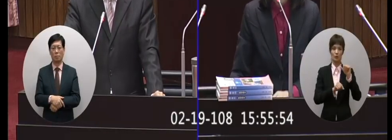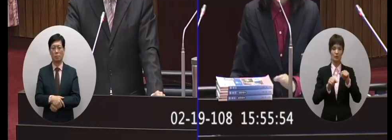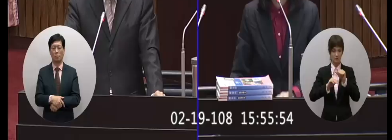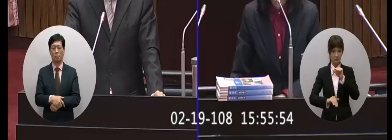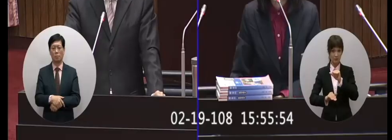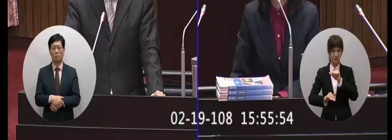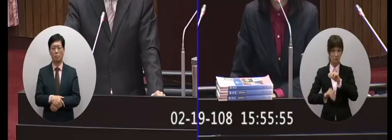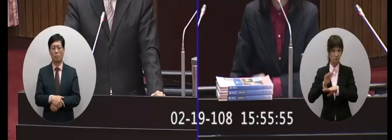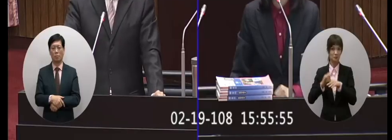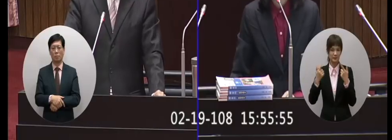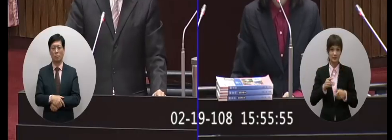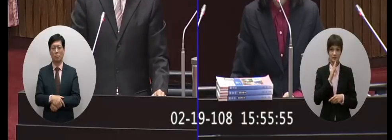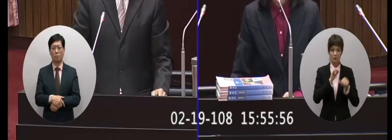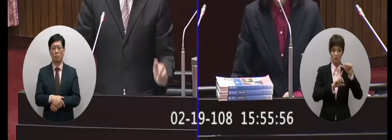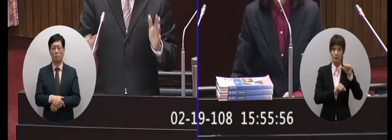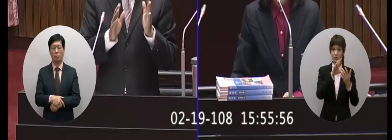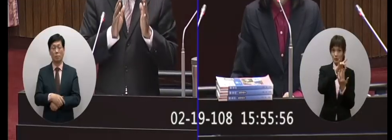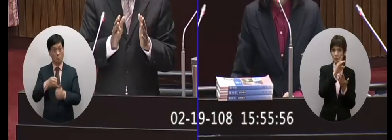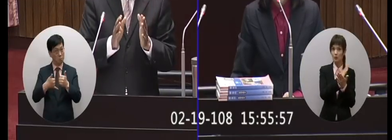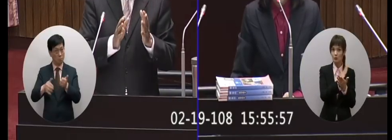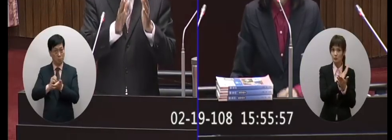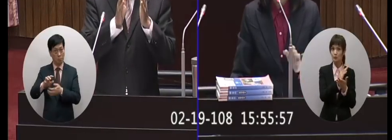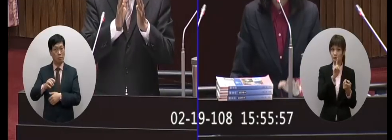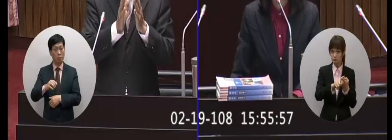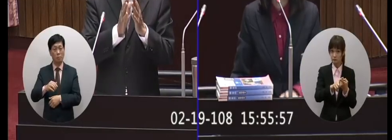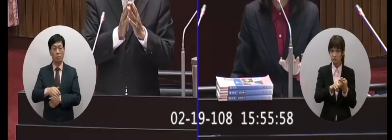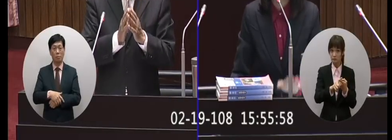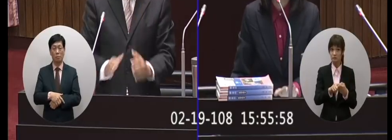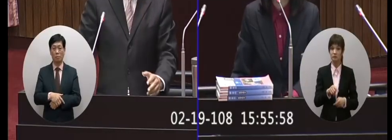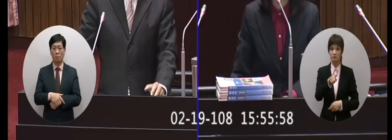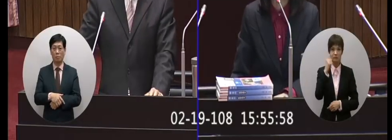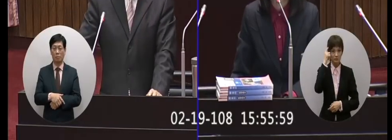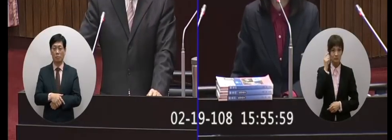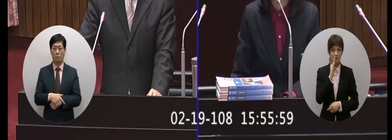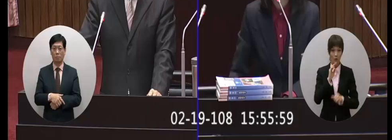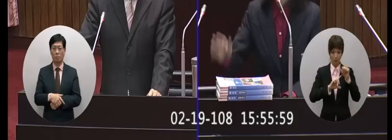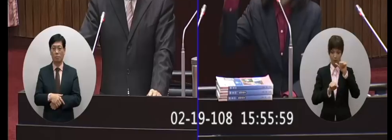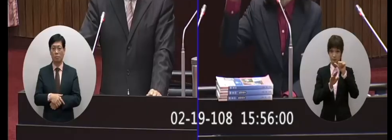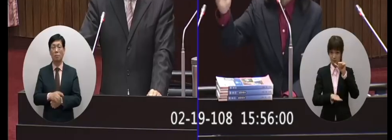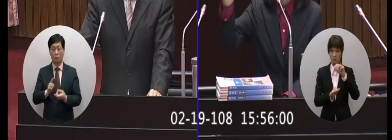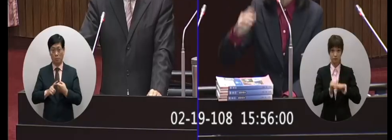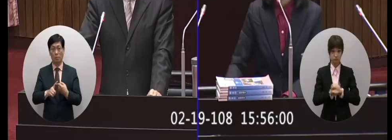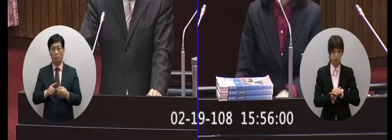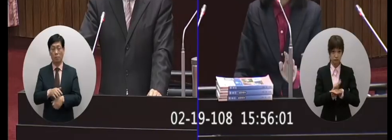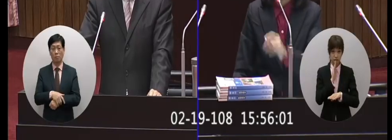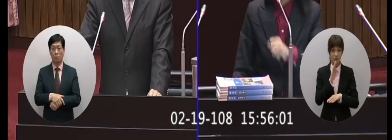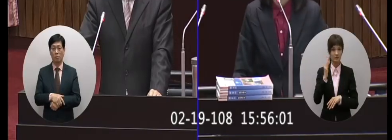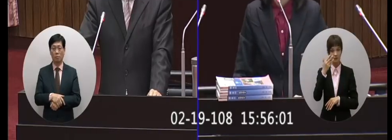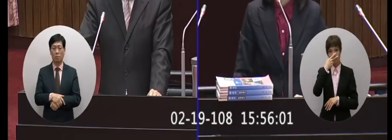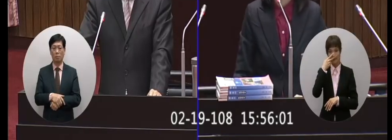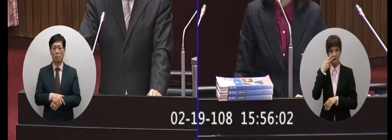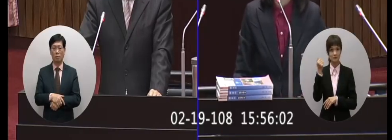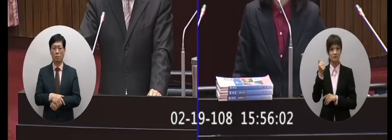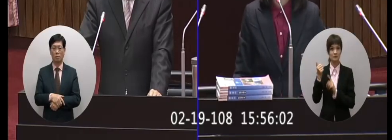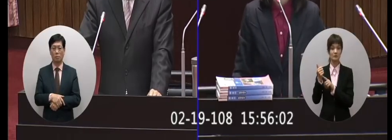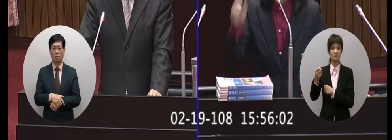五月要選書我跟委員報告所以你的意思說五月底會完成那你今天明確告訴我們學校幾